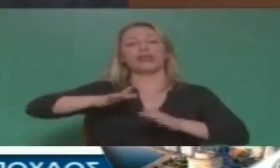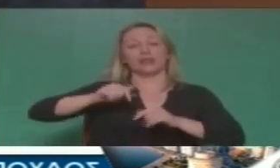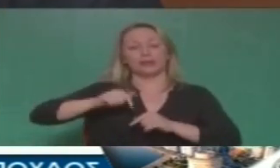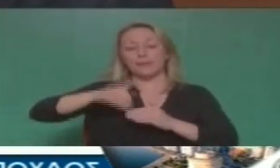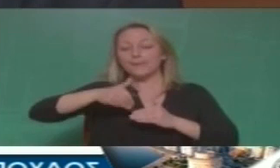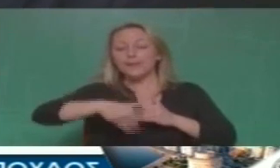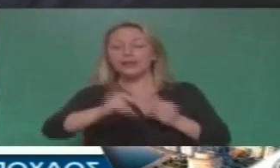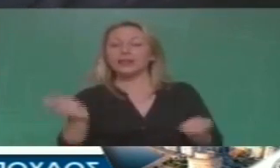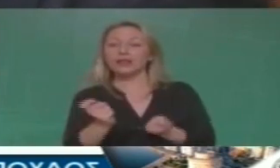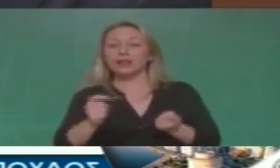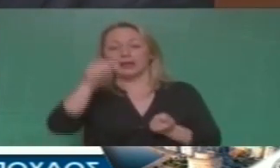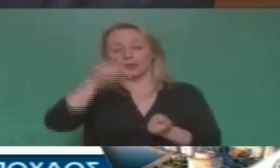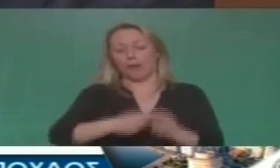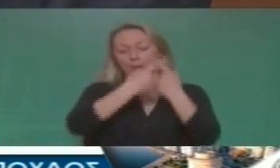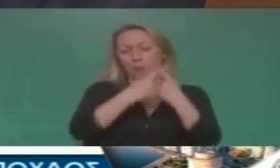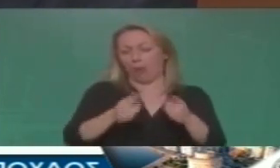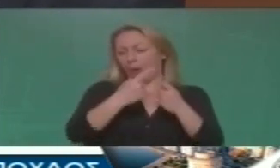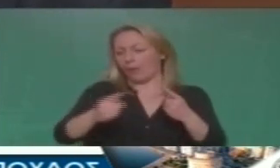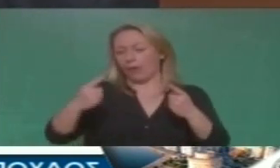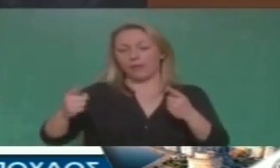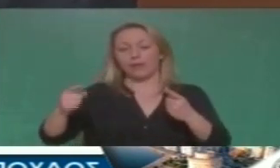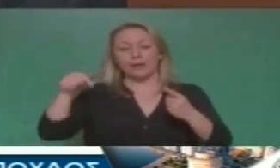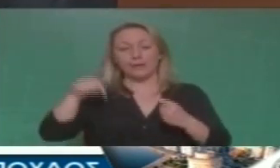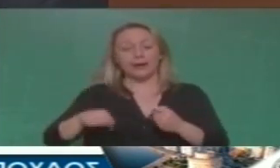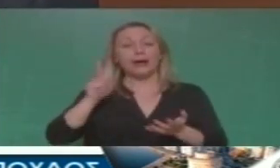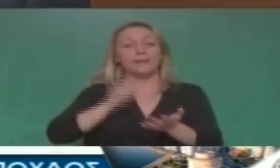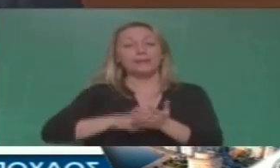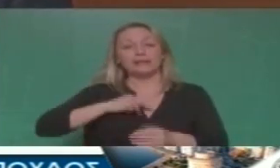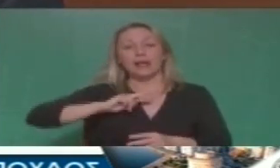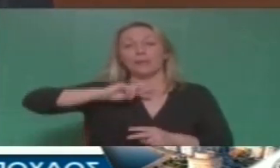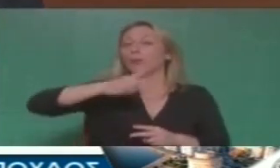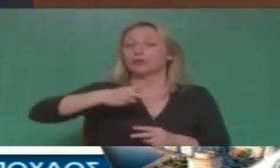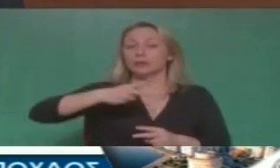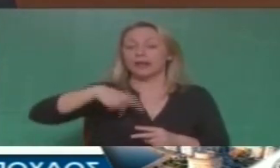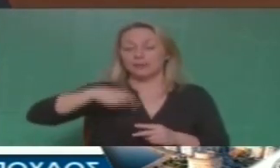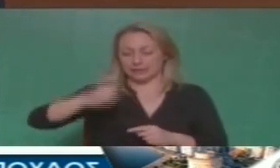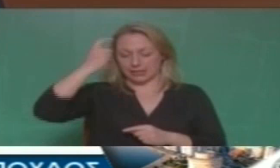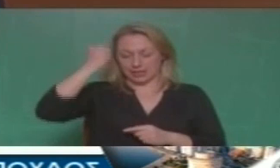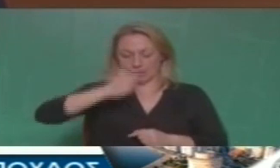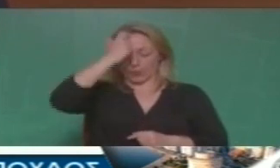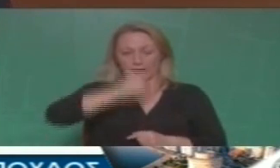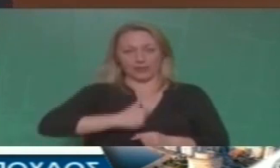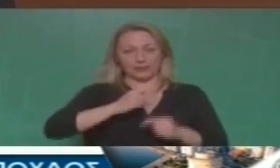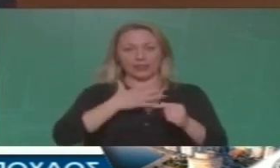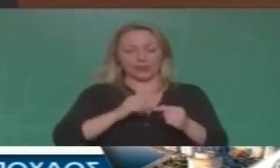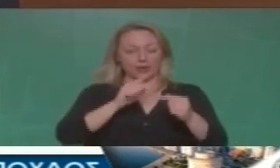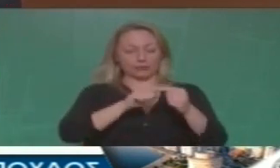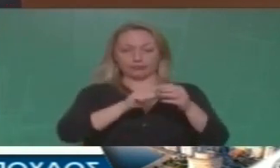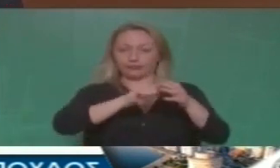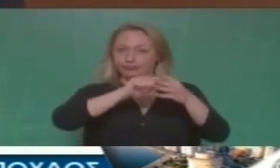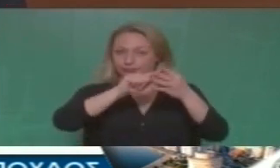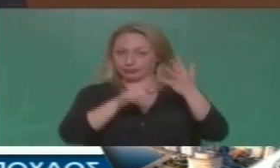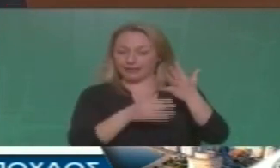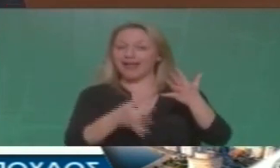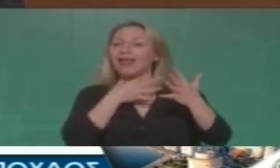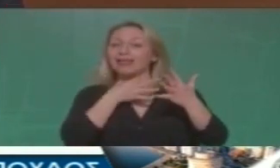πέρα. Και για να απαντήσουμε στο τι κάνουμε από εδώ και πέρα πρέπει να πάρουμε ο καθένας τα κριτήρια του. Τι θέλει δηλαδή, ποιες